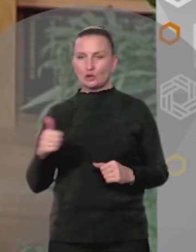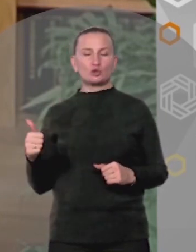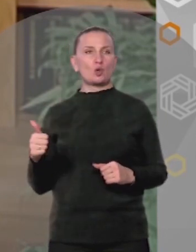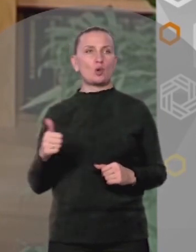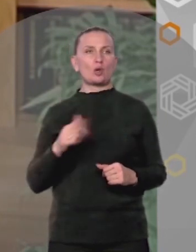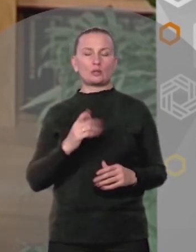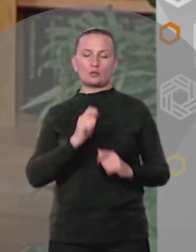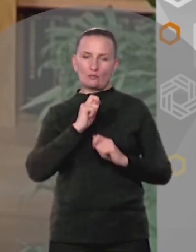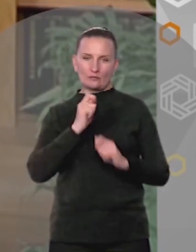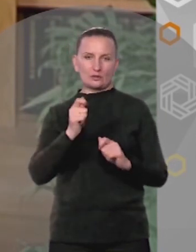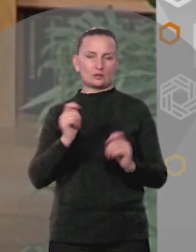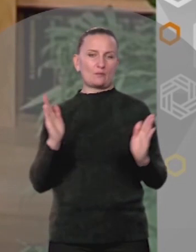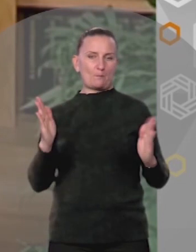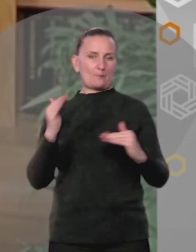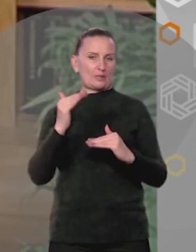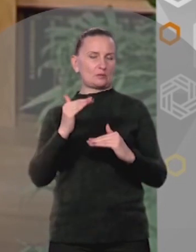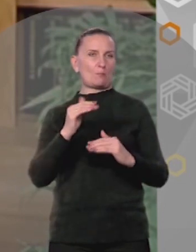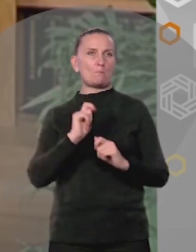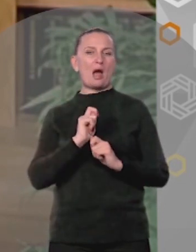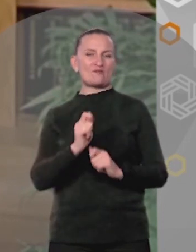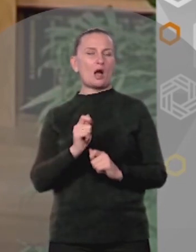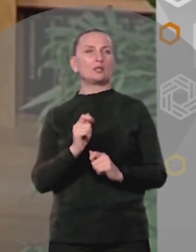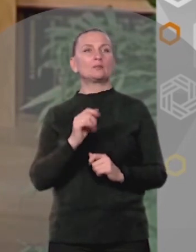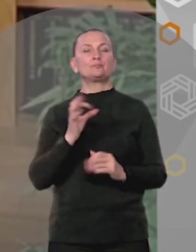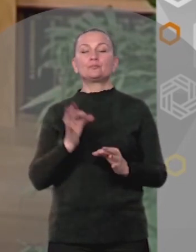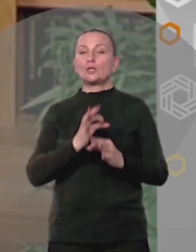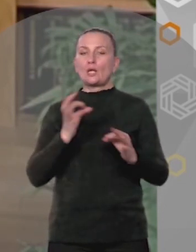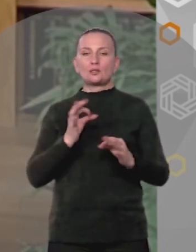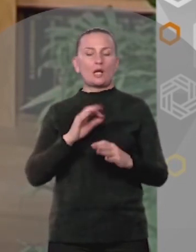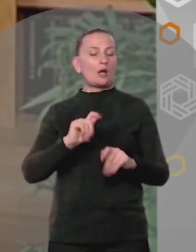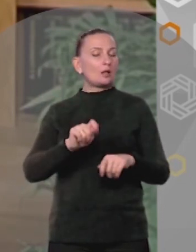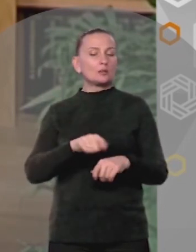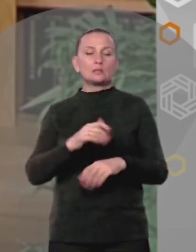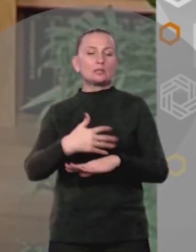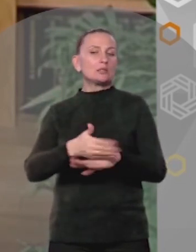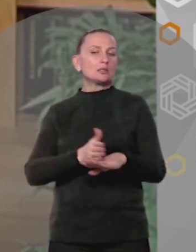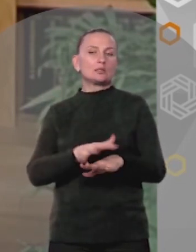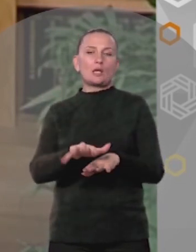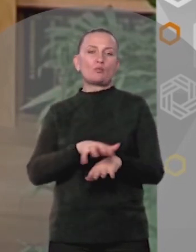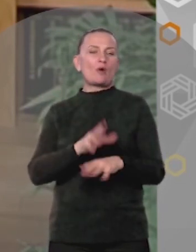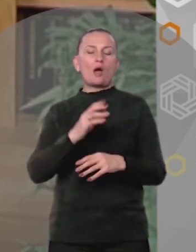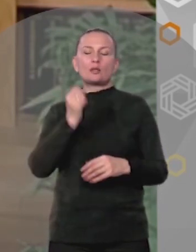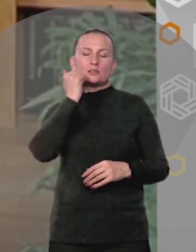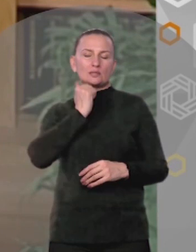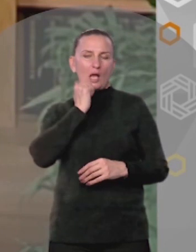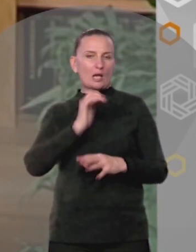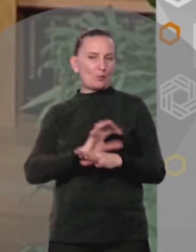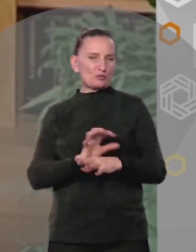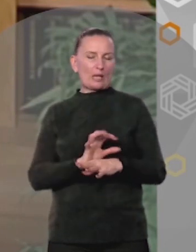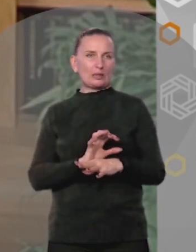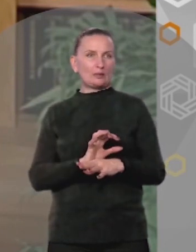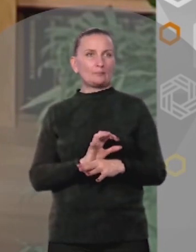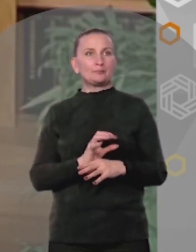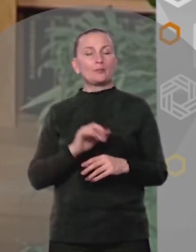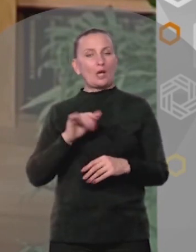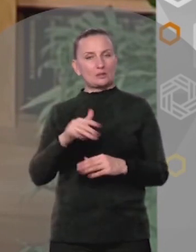Ей даже вручили Похвальный лист И никогда Она больше не обувала Те огромные Старые башмаки А ходила